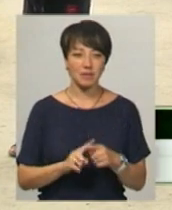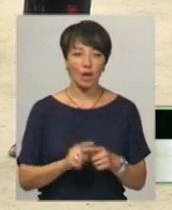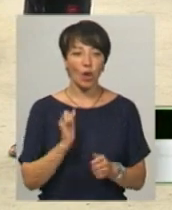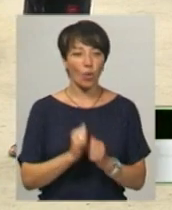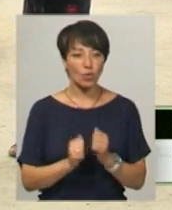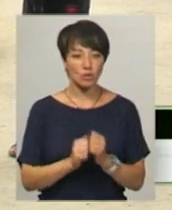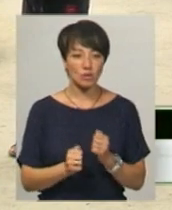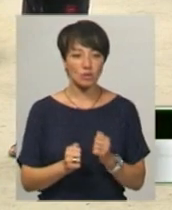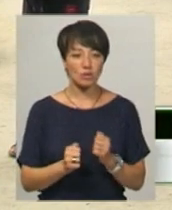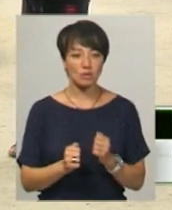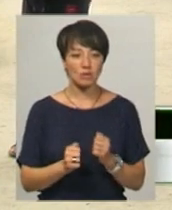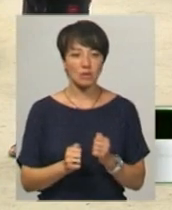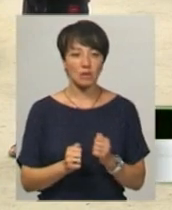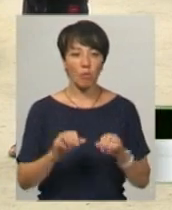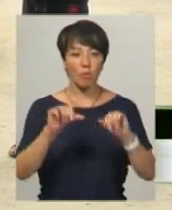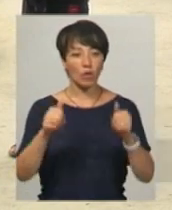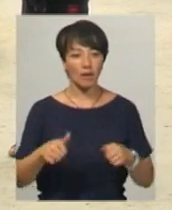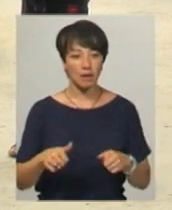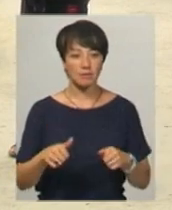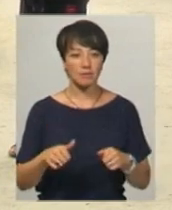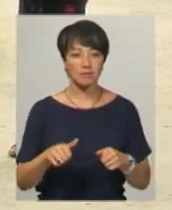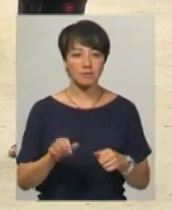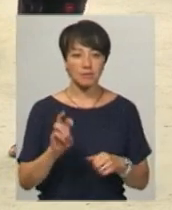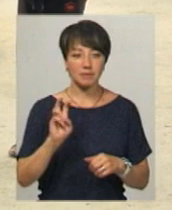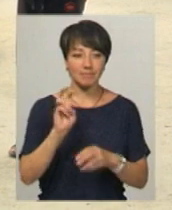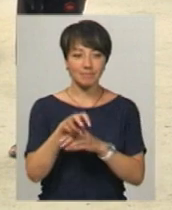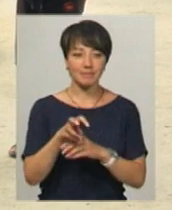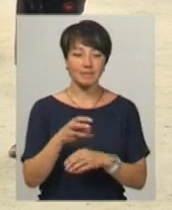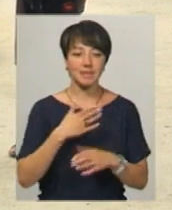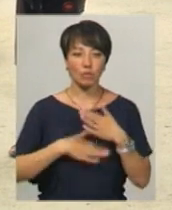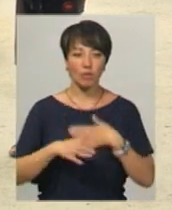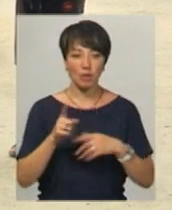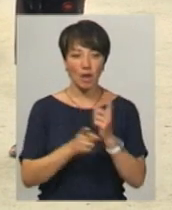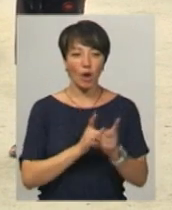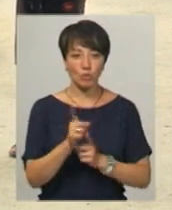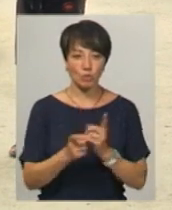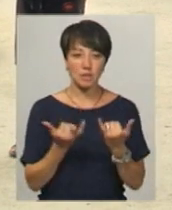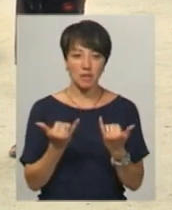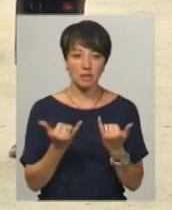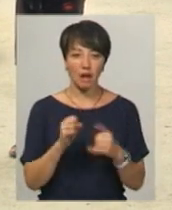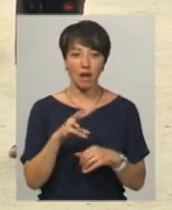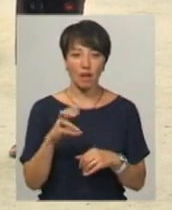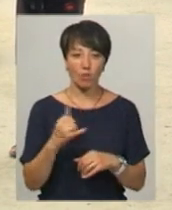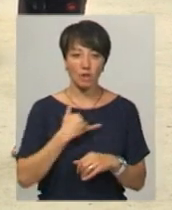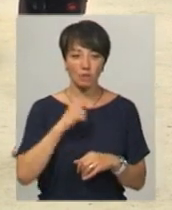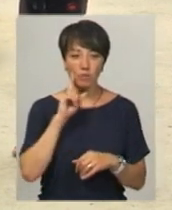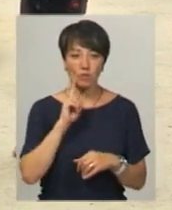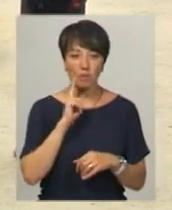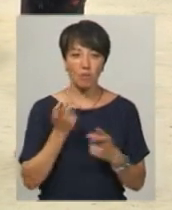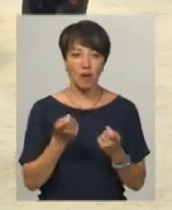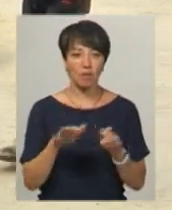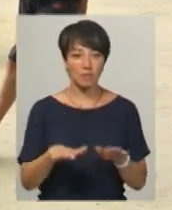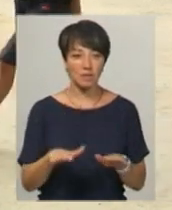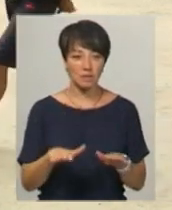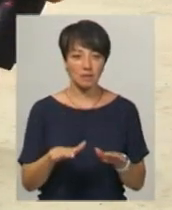На кожну модель вони йдуть з задоволенням. Ну, там реконструкція зараз, але в нас поки що тут мало місця,